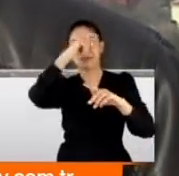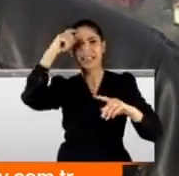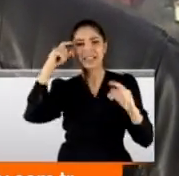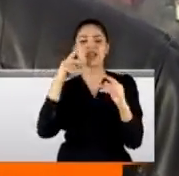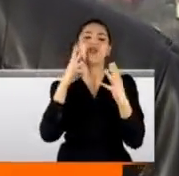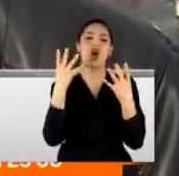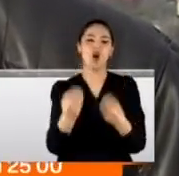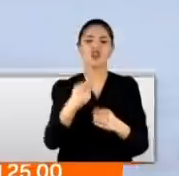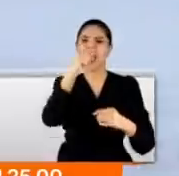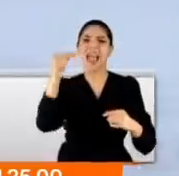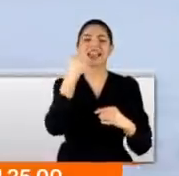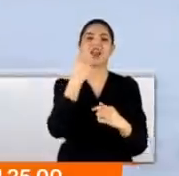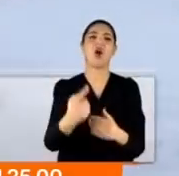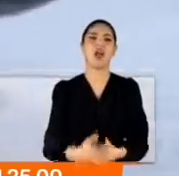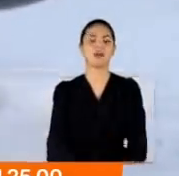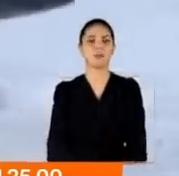değerlerini görecek. Eksi olarak.